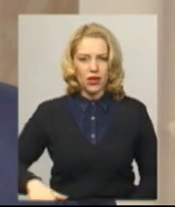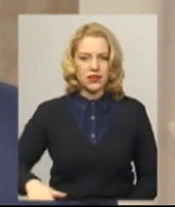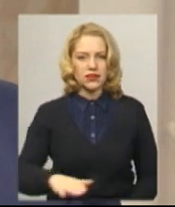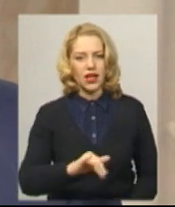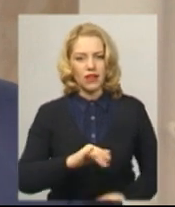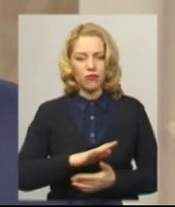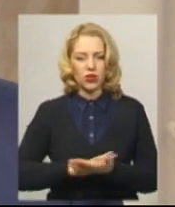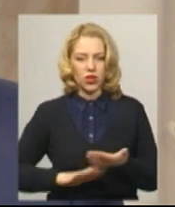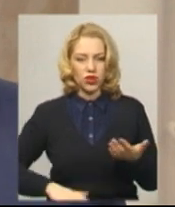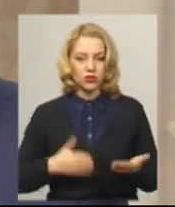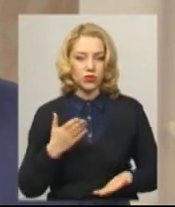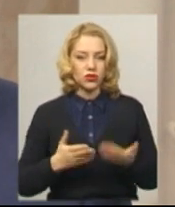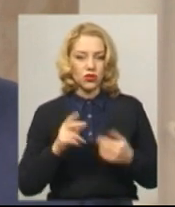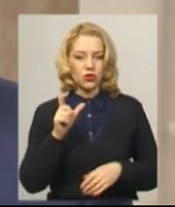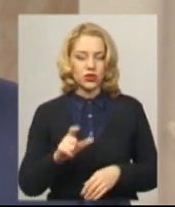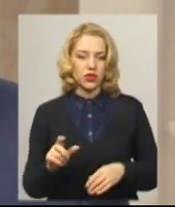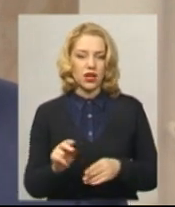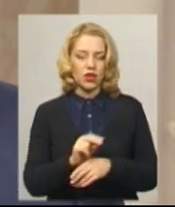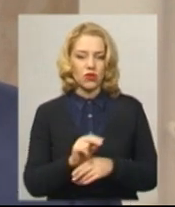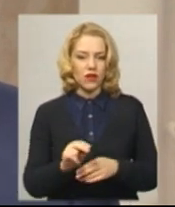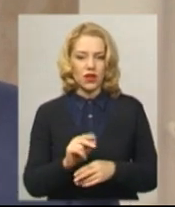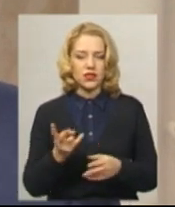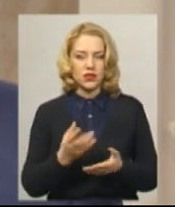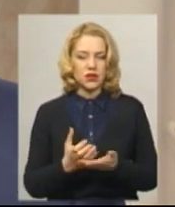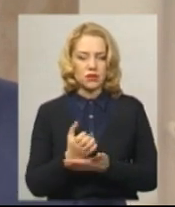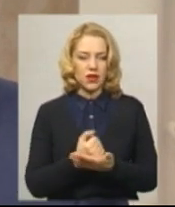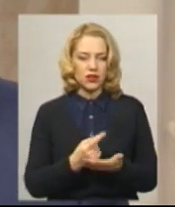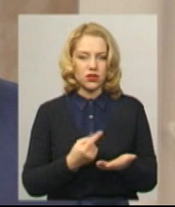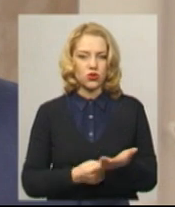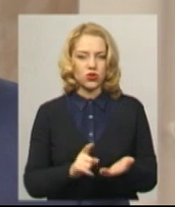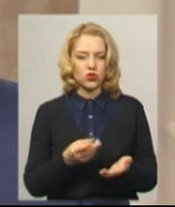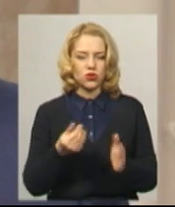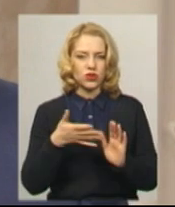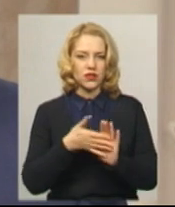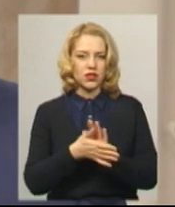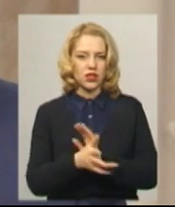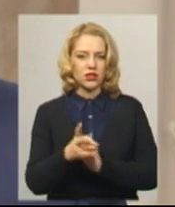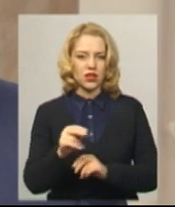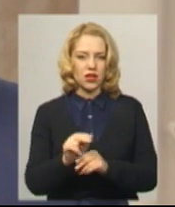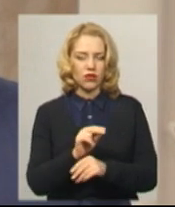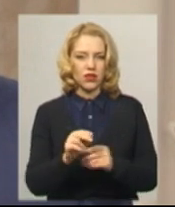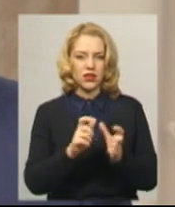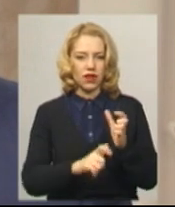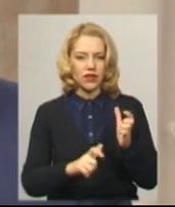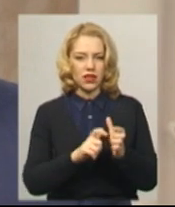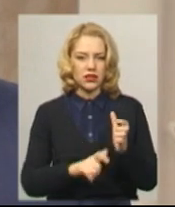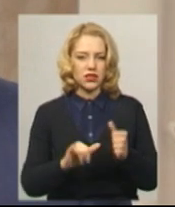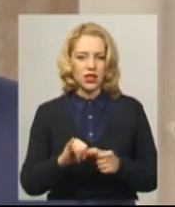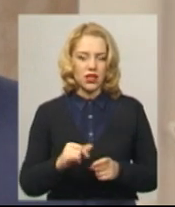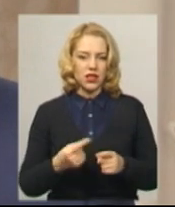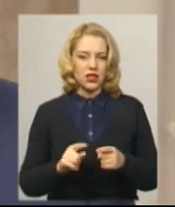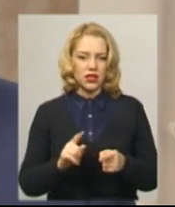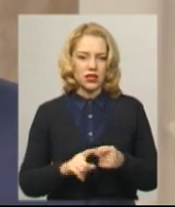подальшому, якщо людина лікувалася, збирати докази, що втратили кошти на лікування, тобто відповідні квитанції і так далі. І